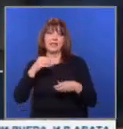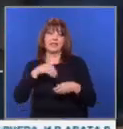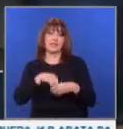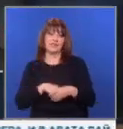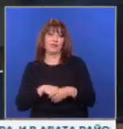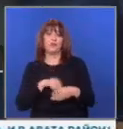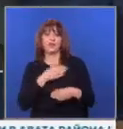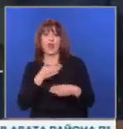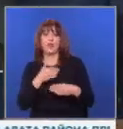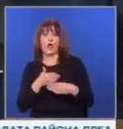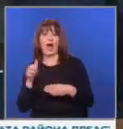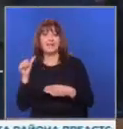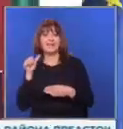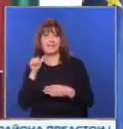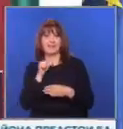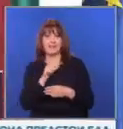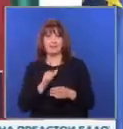експедицията до Антарктида.